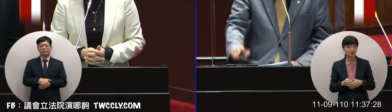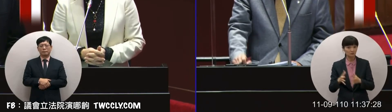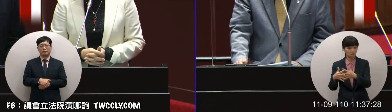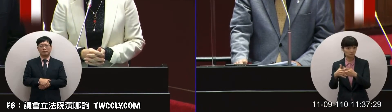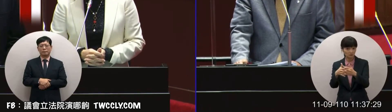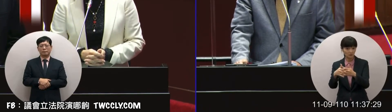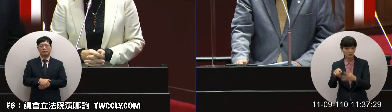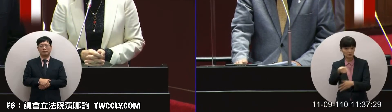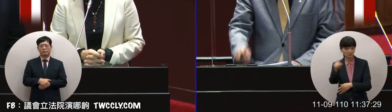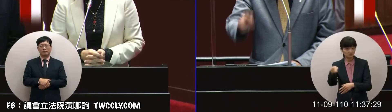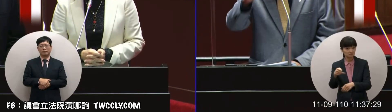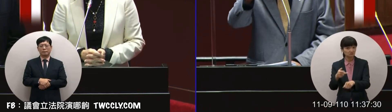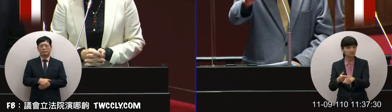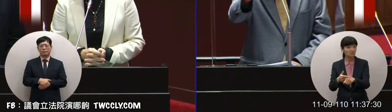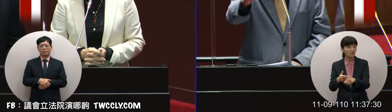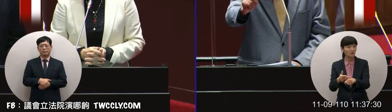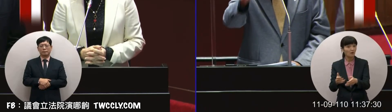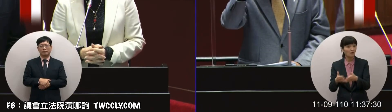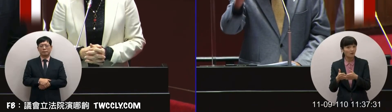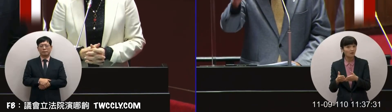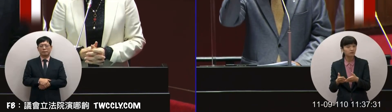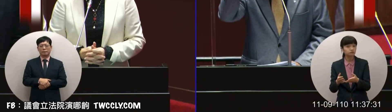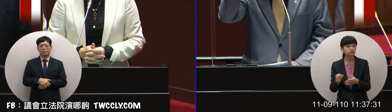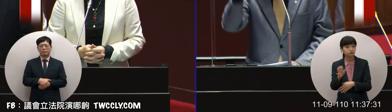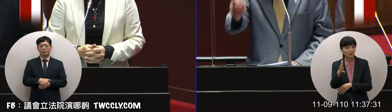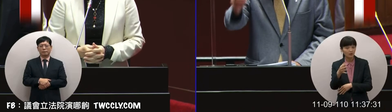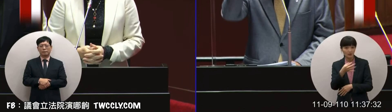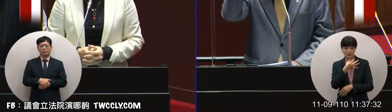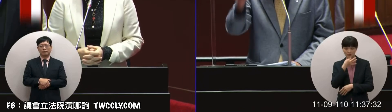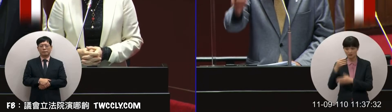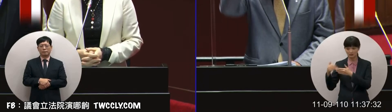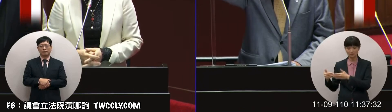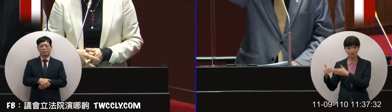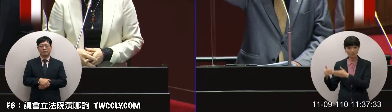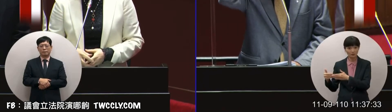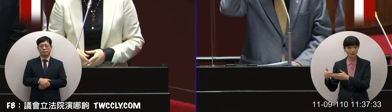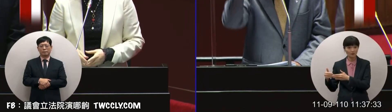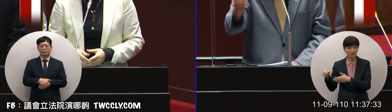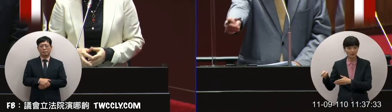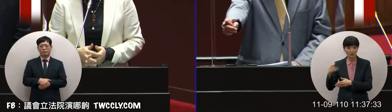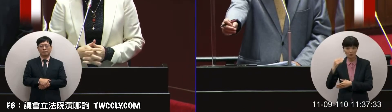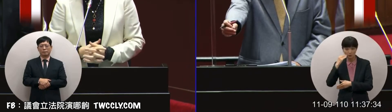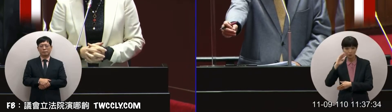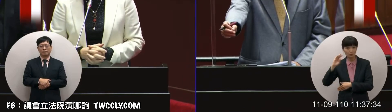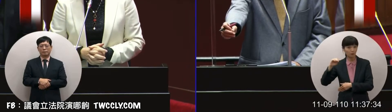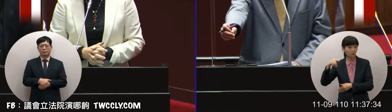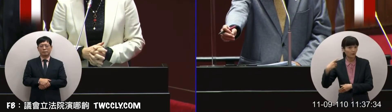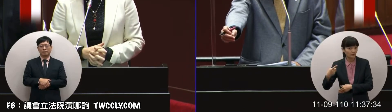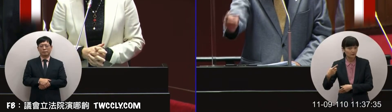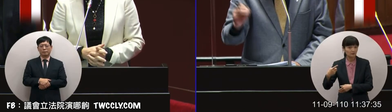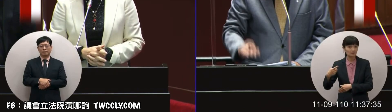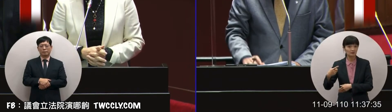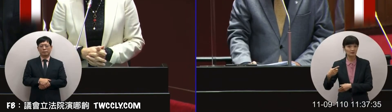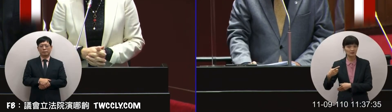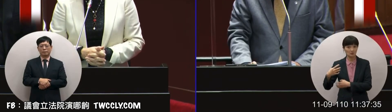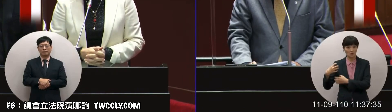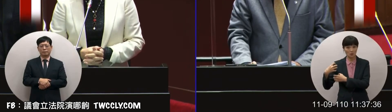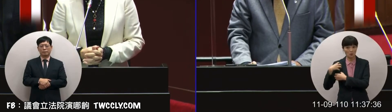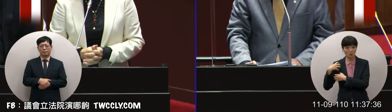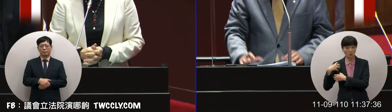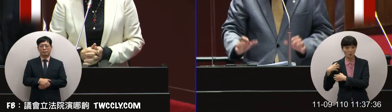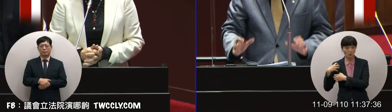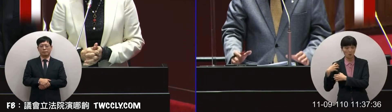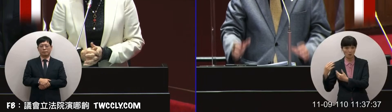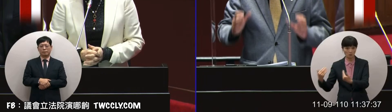為什麼這麼做他說怕中國大陸如果和平跟軍事手段來掌管台灣的時候